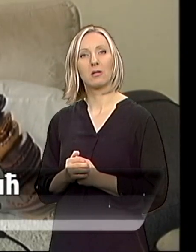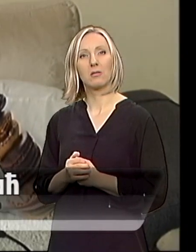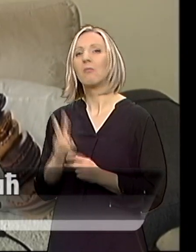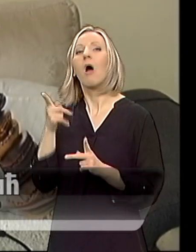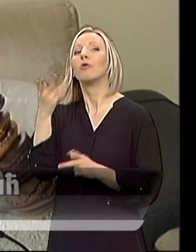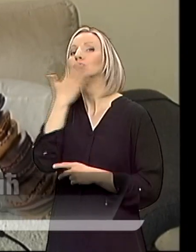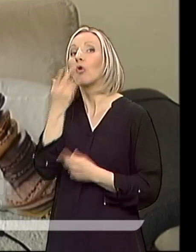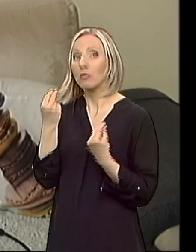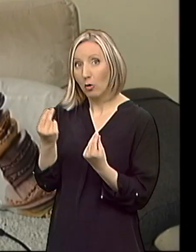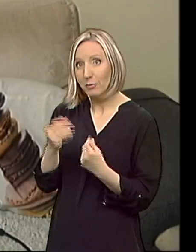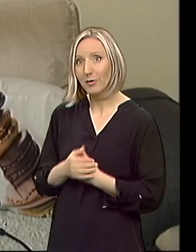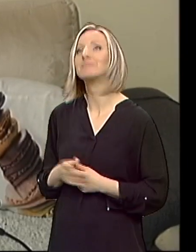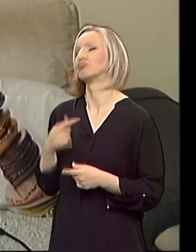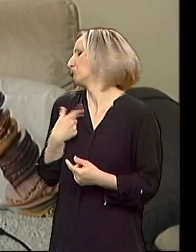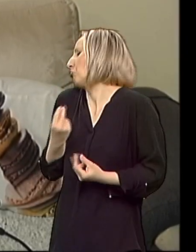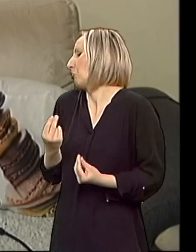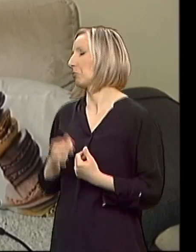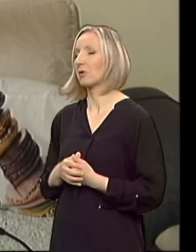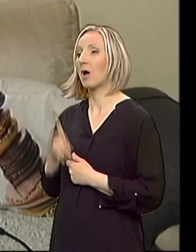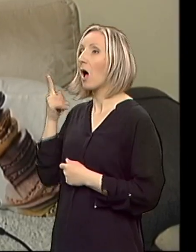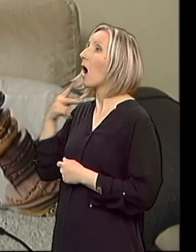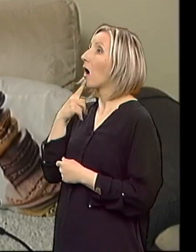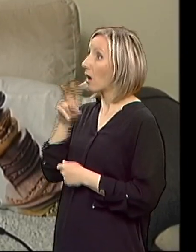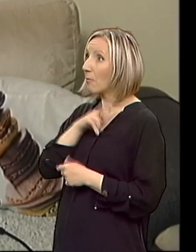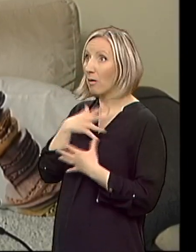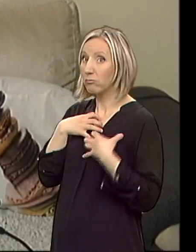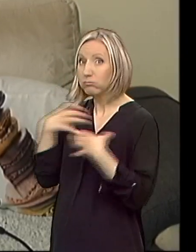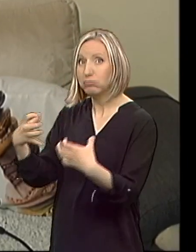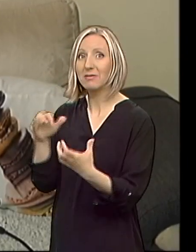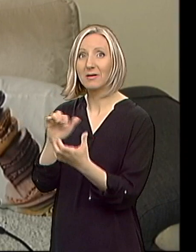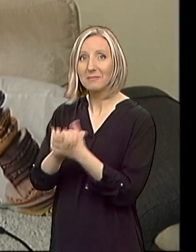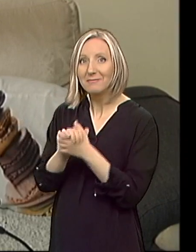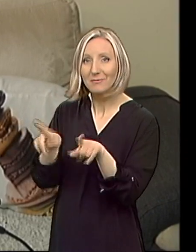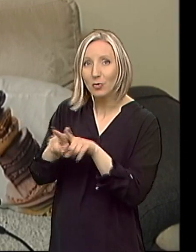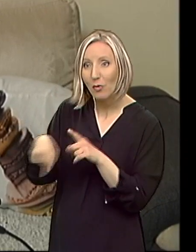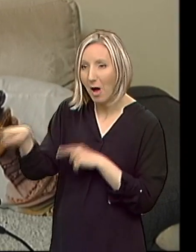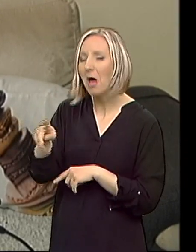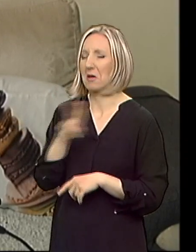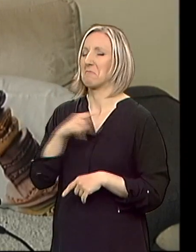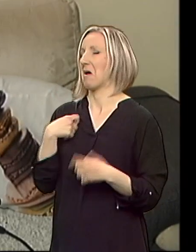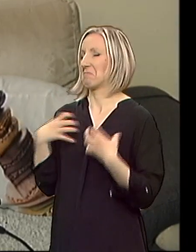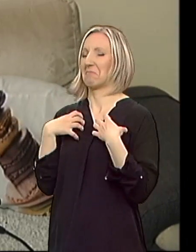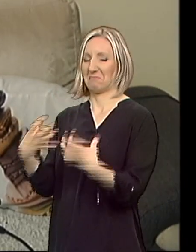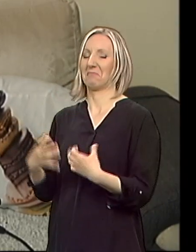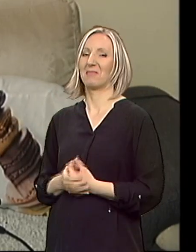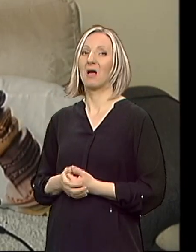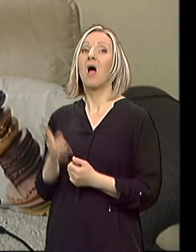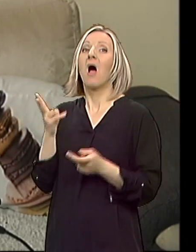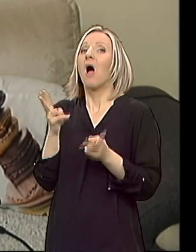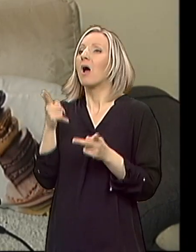dobro. Dobro. Je li imaš puno drugara tamo? Imam puno. I kako provodiš vreme u školi?